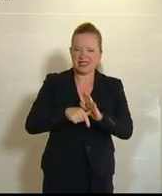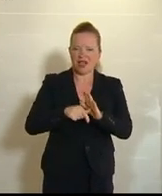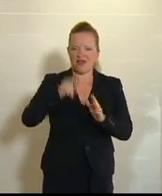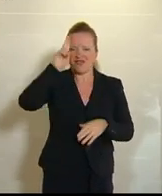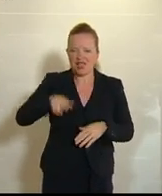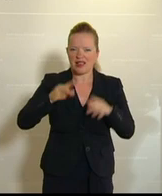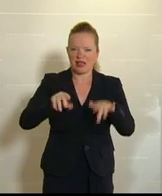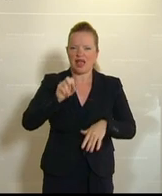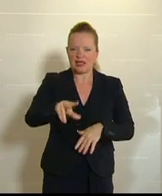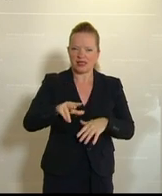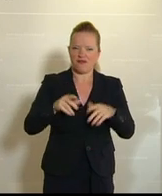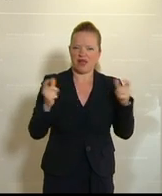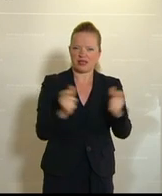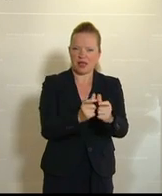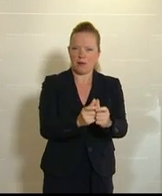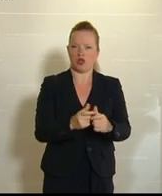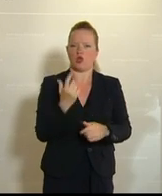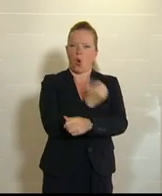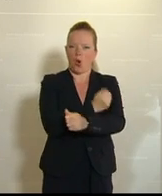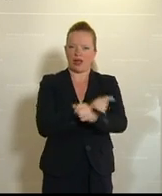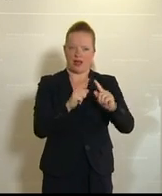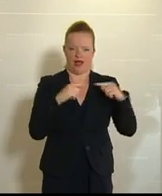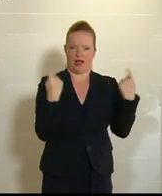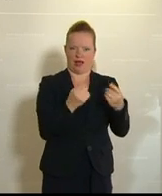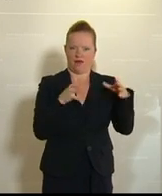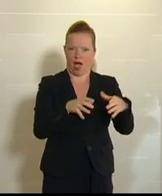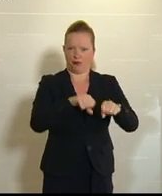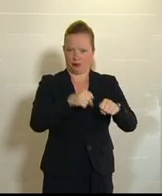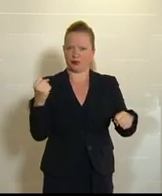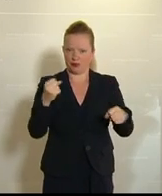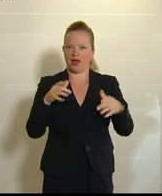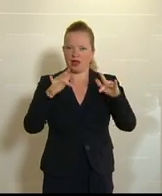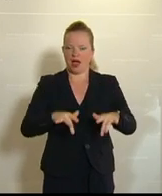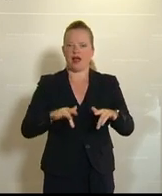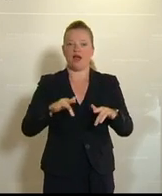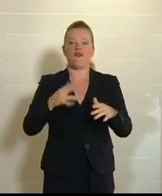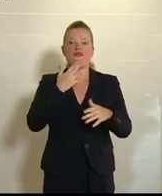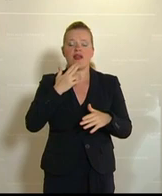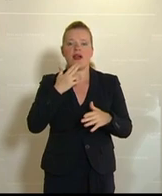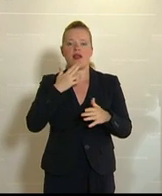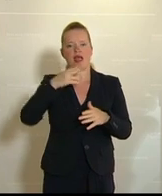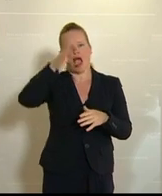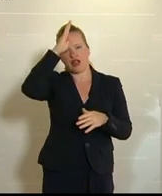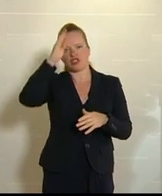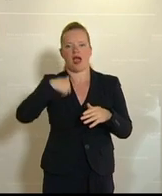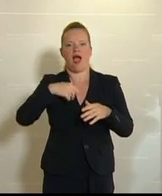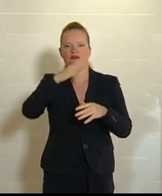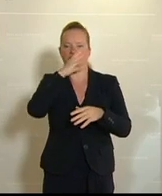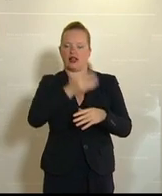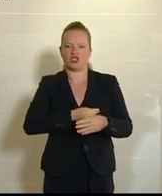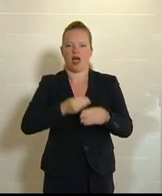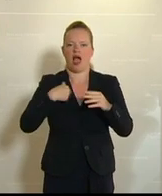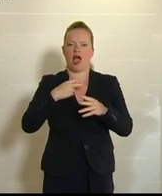Festnahmen bei der Zerschlagung eines Drogenrings. Der Großteil der Täter, iranische, afghanische Asylwerber und Asylberechtigte.